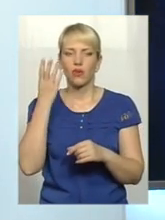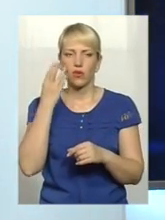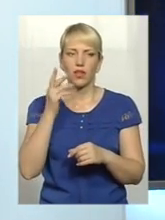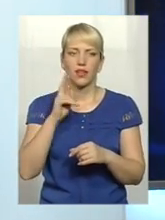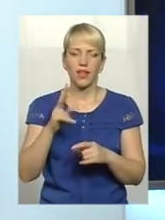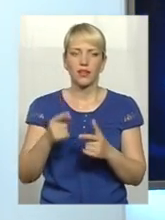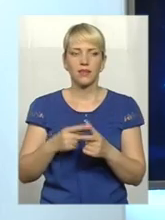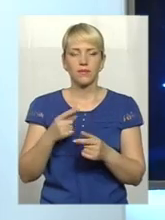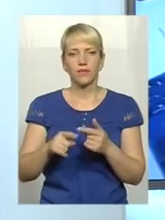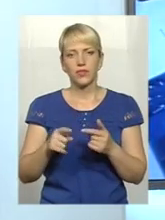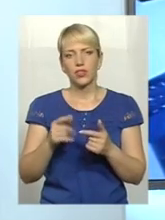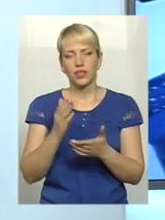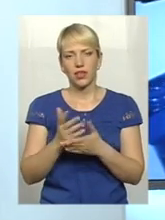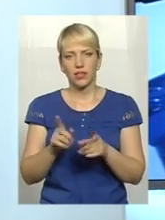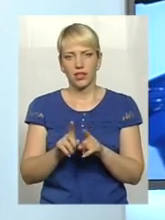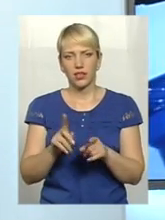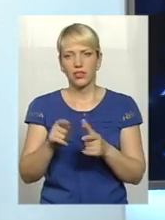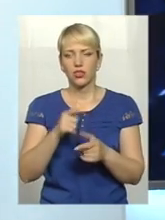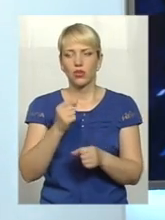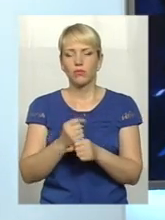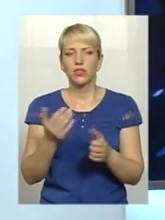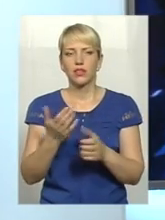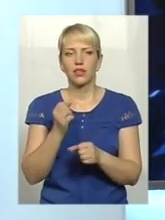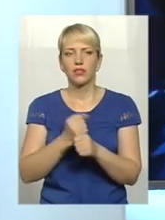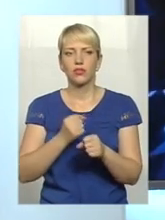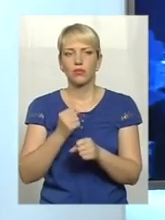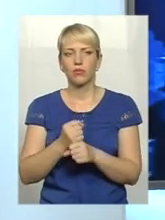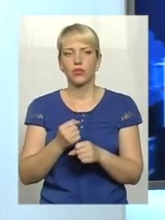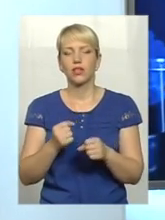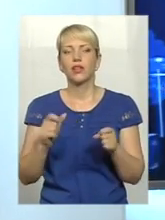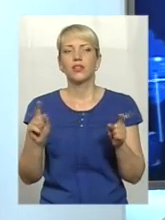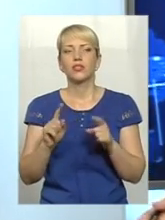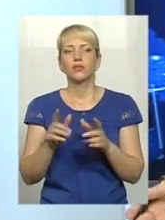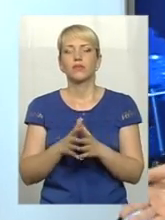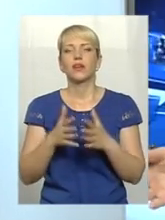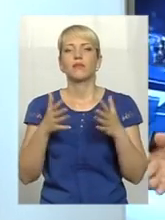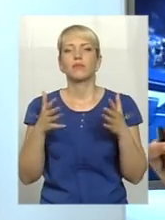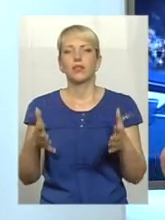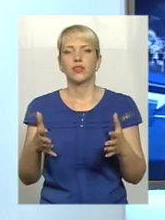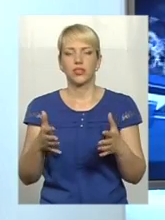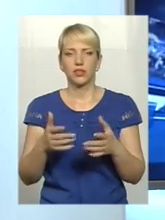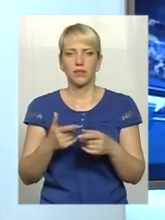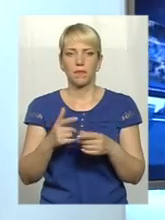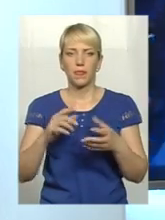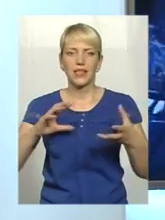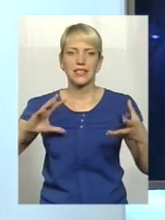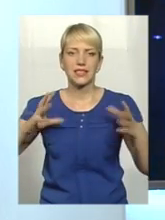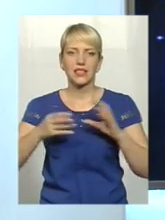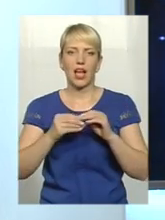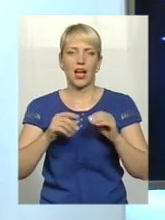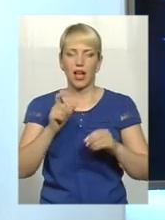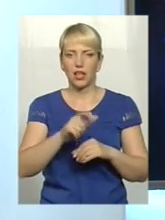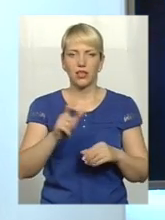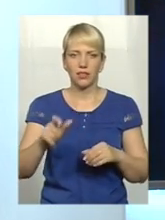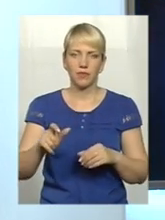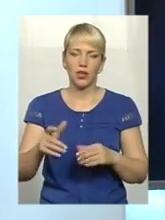такий, чи, можливо, робиться якась робота в тому плані, щоб все ж таки, найбільший загал, взагалі